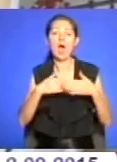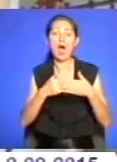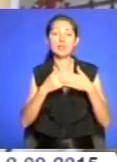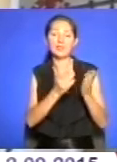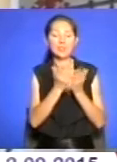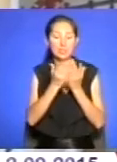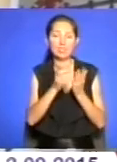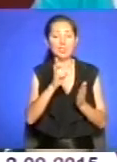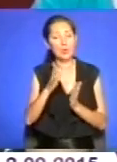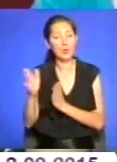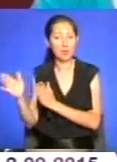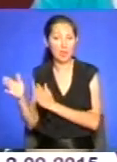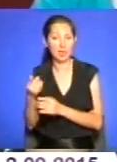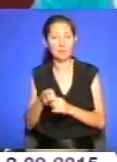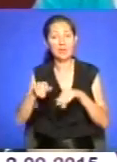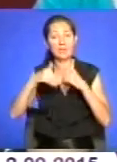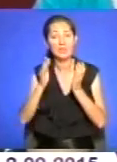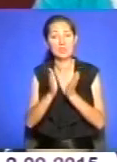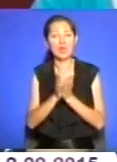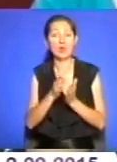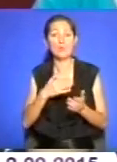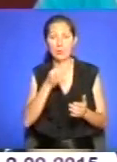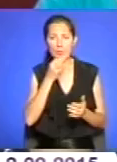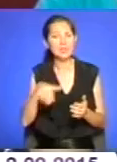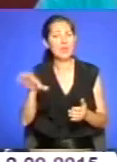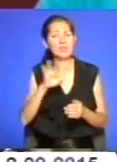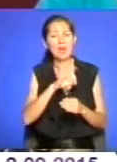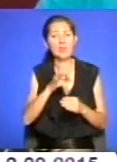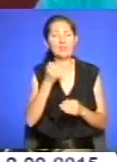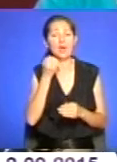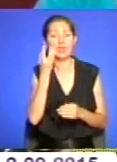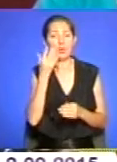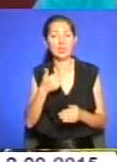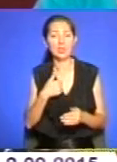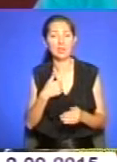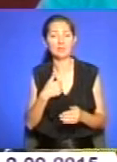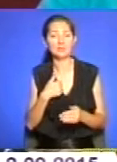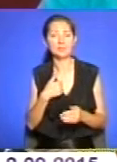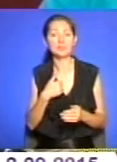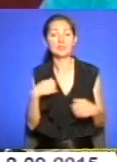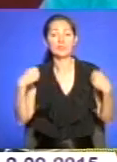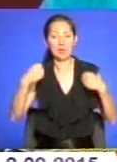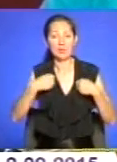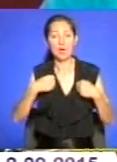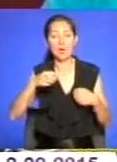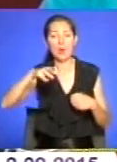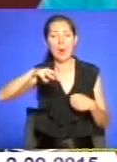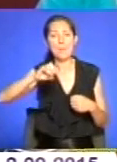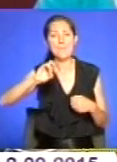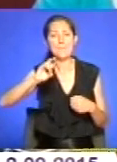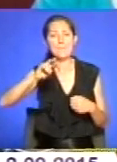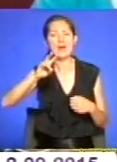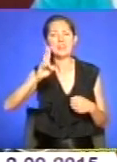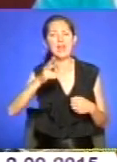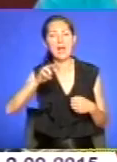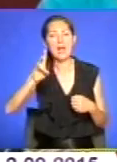бібліотеки. Я взагалом люблю всю вишивку, але коли завжди я одягаю манікен, і коли приходить в нас